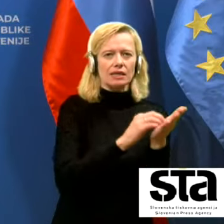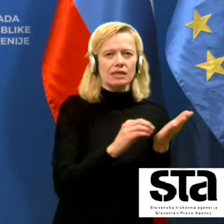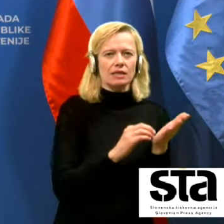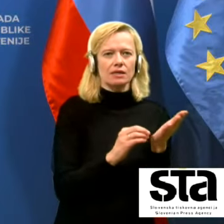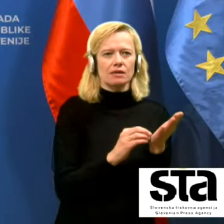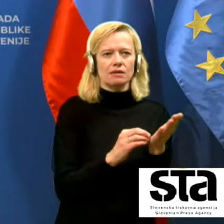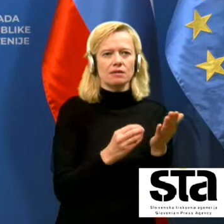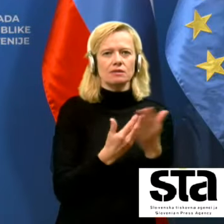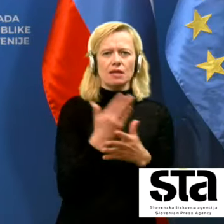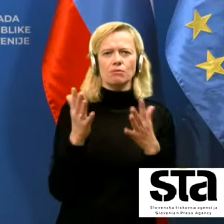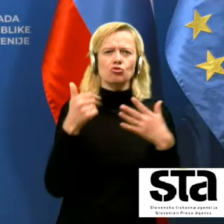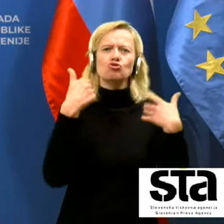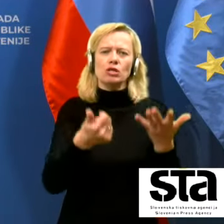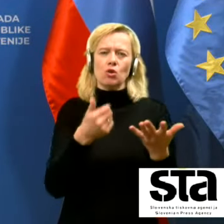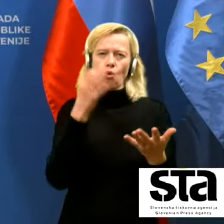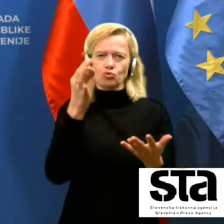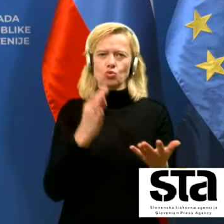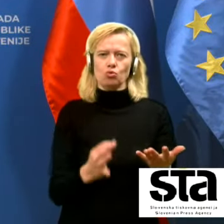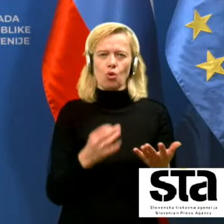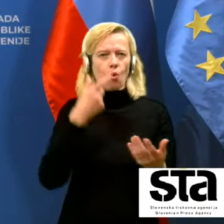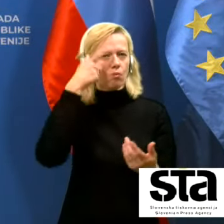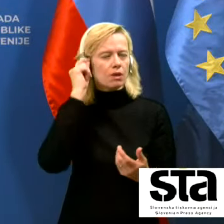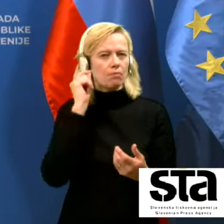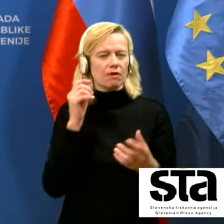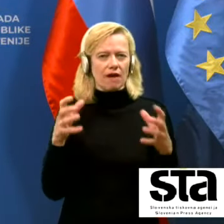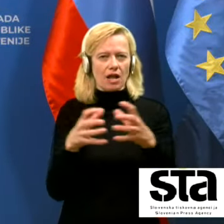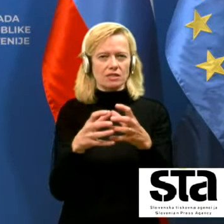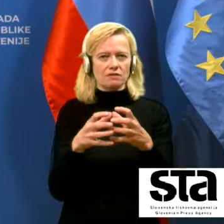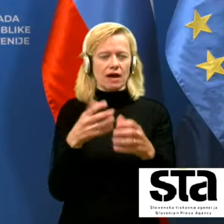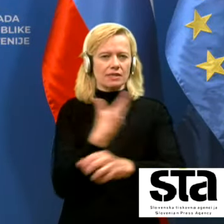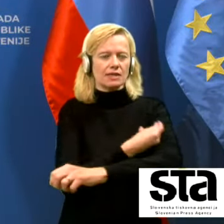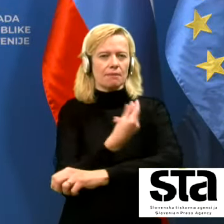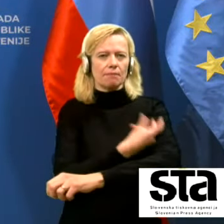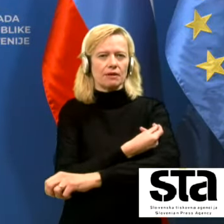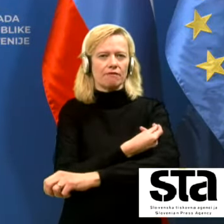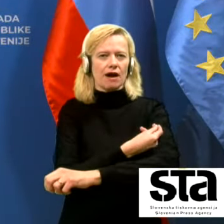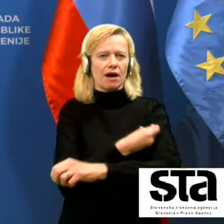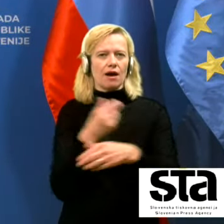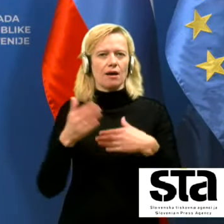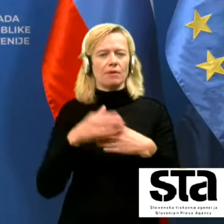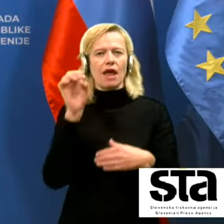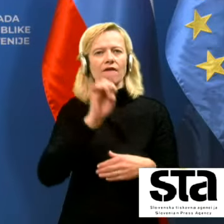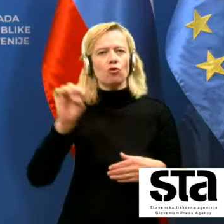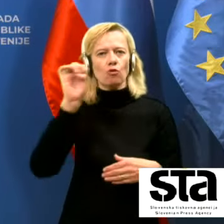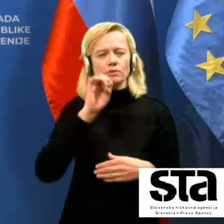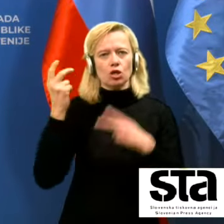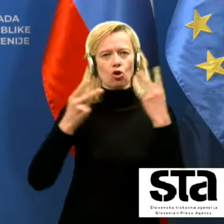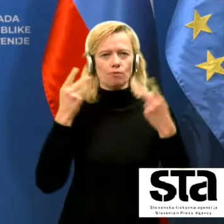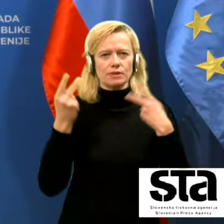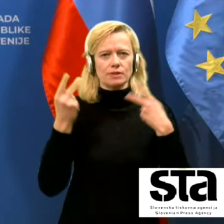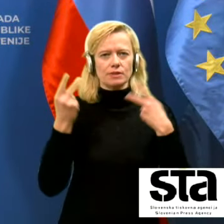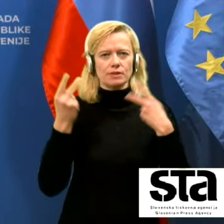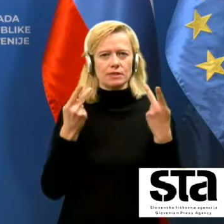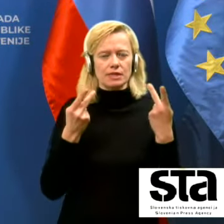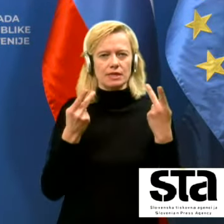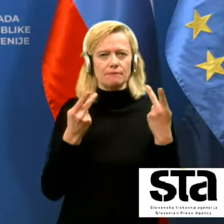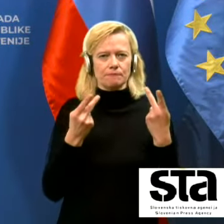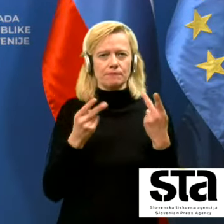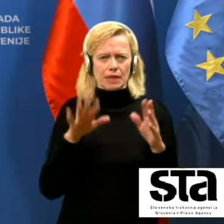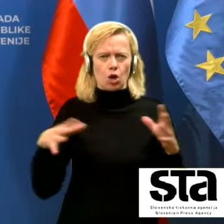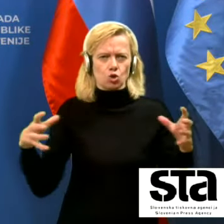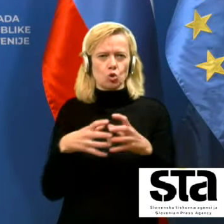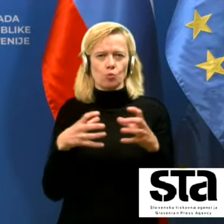60 odstotkov prebivalstva cepiva pri Evropski komisiji na tem skupnem razpisu